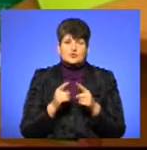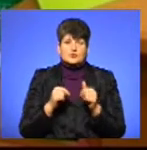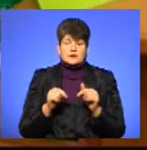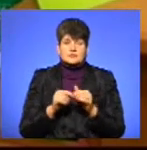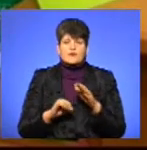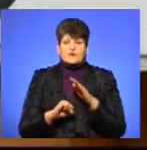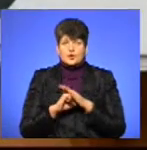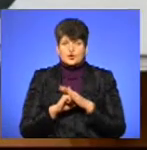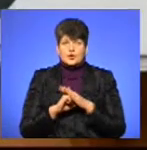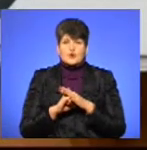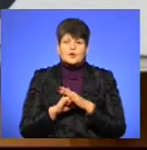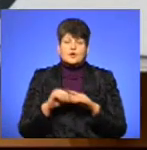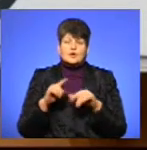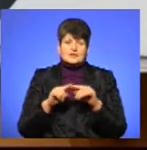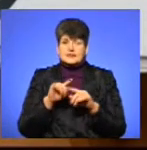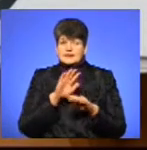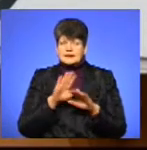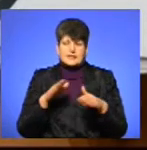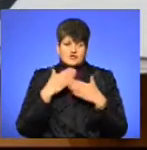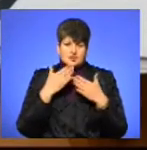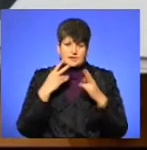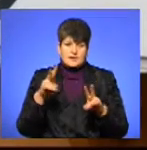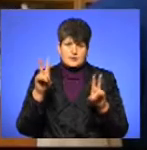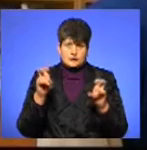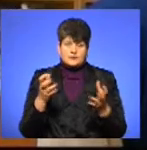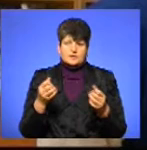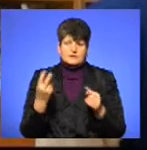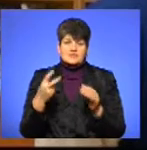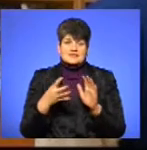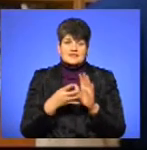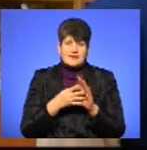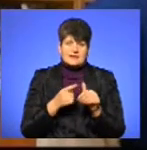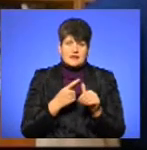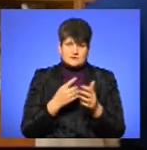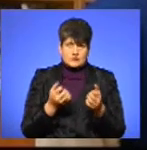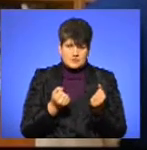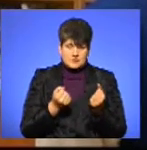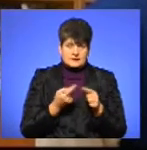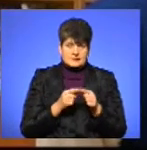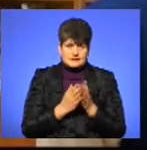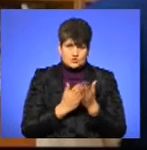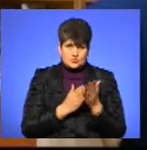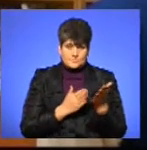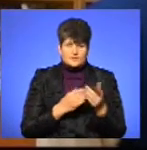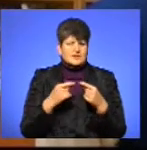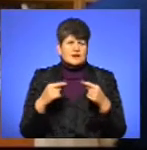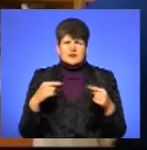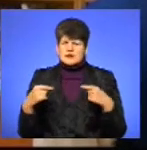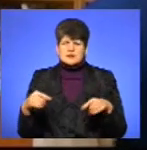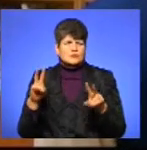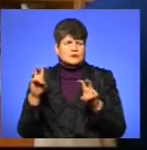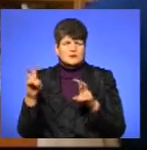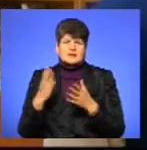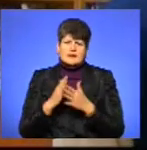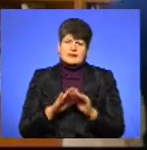читайло». На сьогоднішній день ми отримали вже 29 назв цих книжок. Книжки різноманітної тематики,